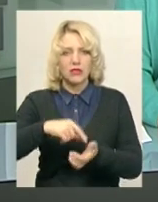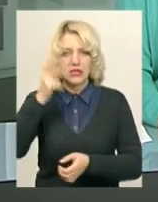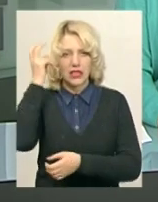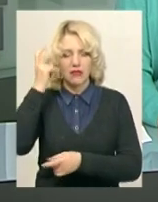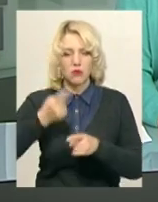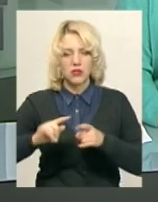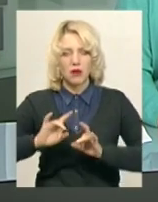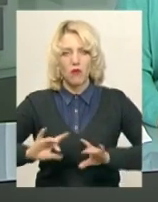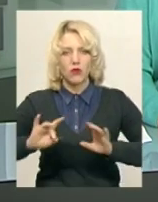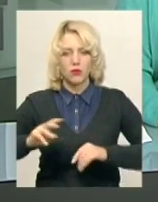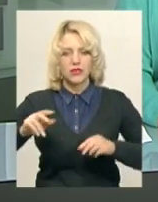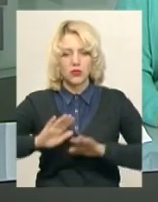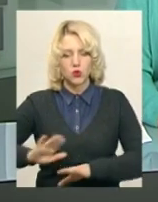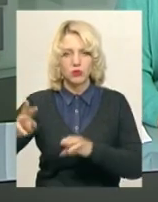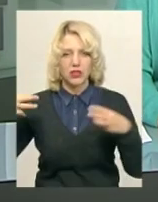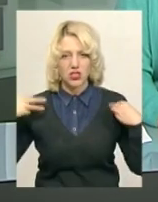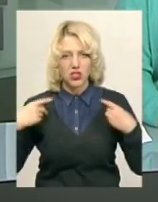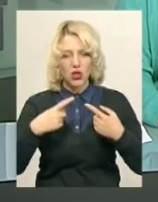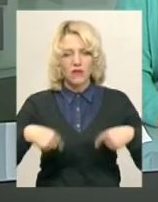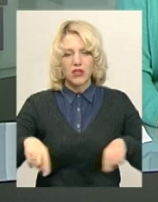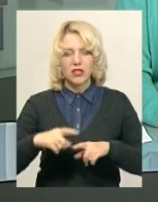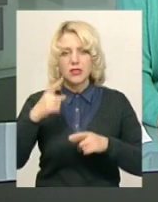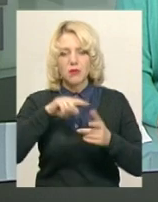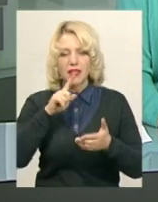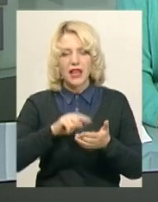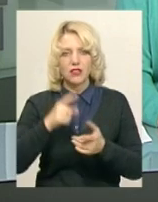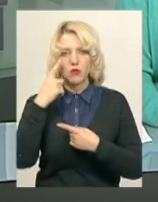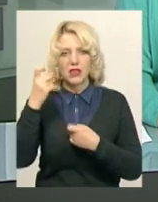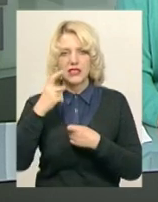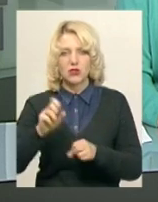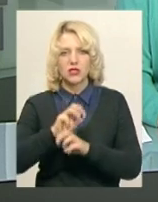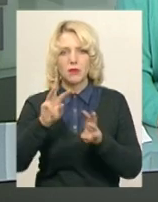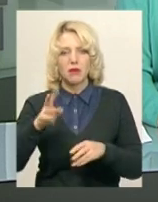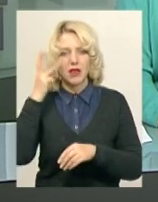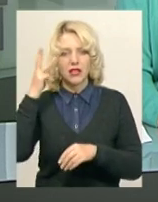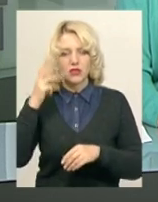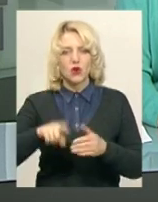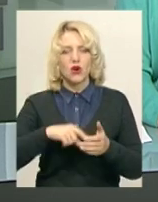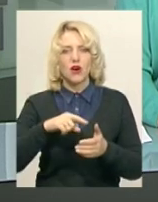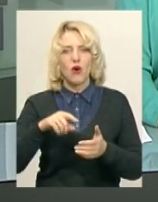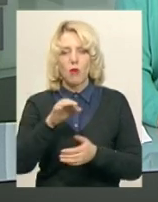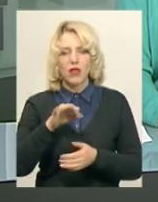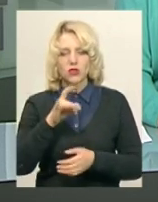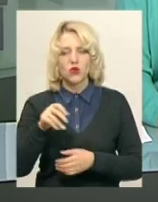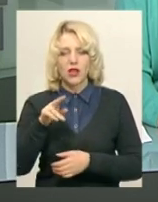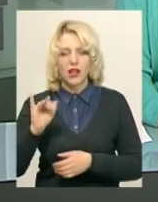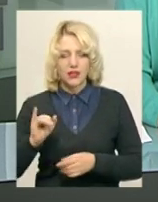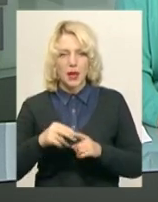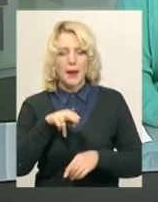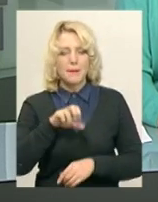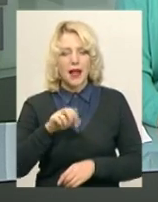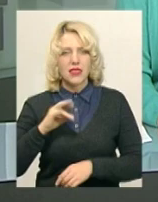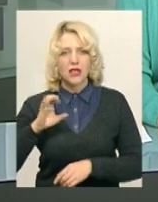повідомив заступник начальника відділу з питань інформаційного забезпечення Хмельницької обласної ради Микола Панасюк. За його словами,